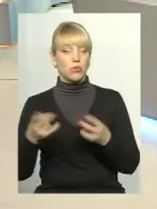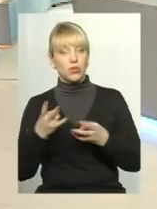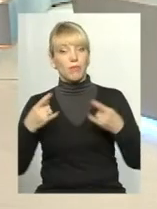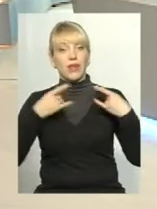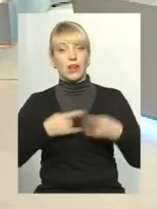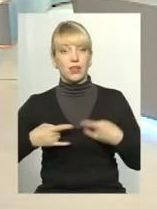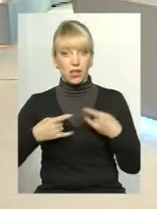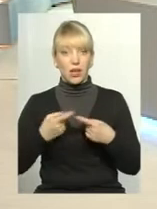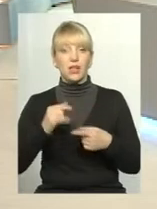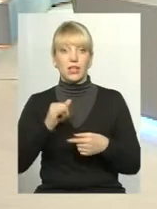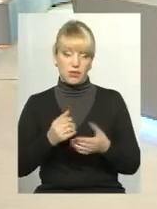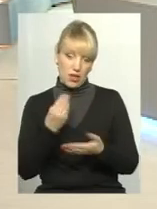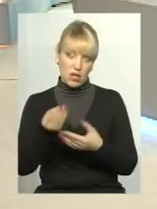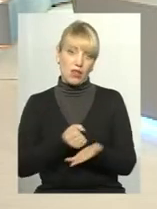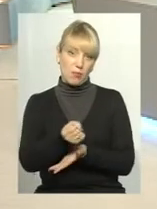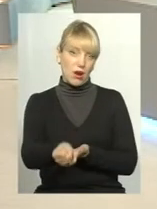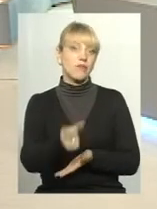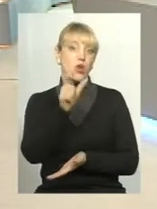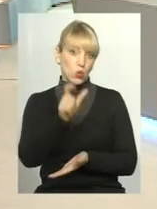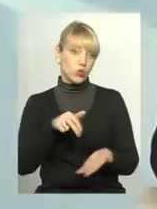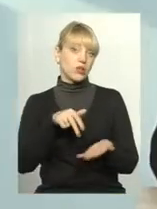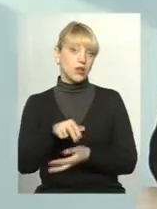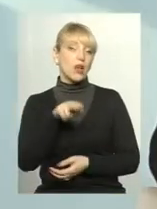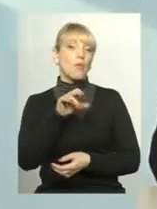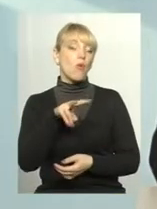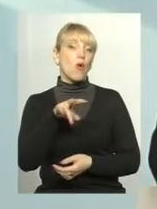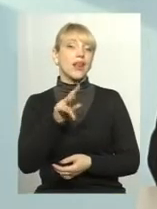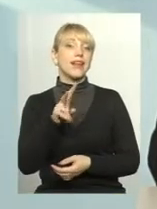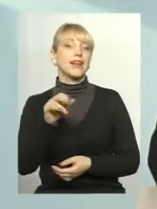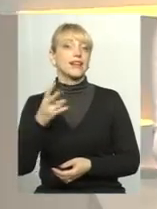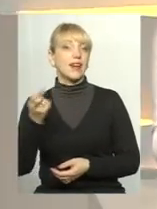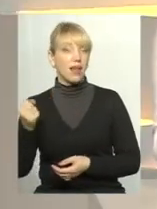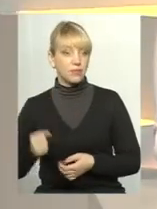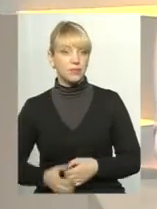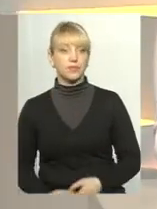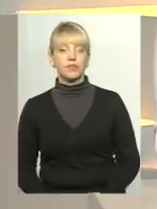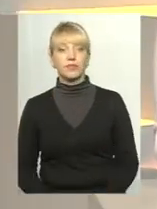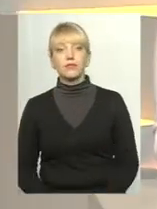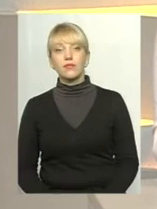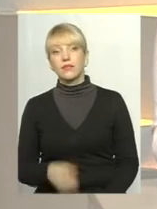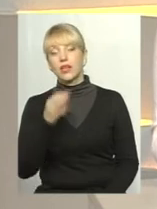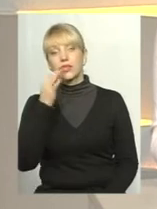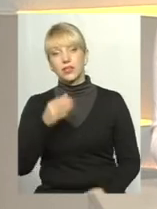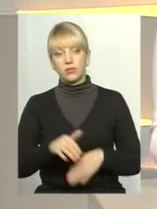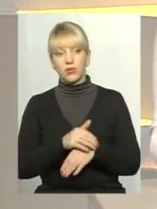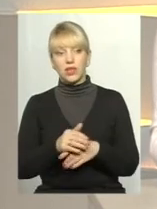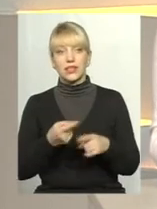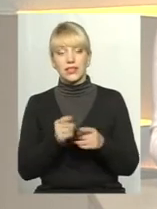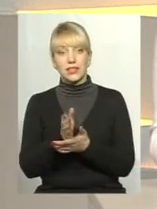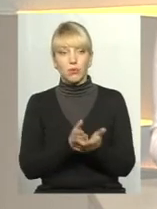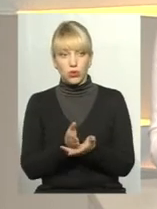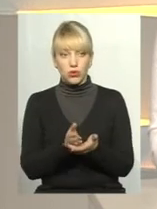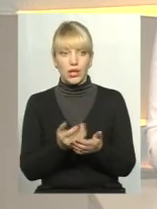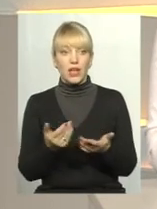він дає направлення, і людина йде в поліклініку. Це і раніше так було. А тепер скажіть, ці послуги, вони